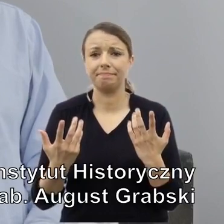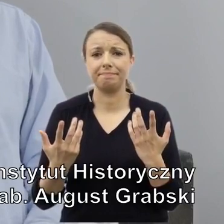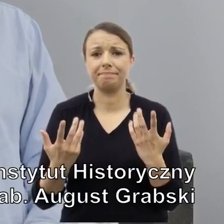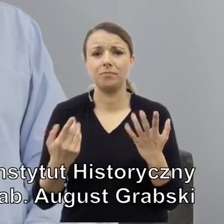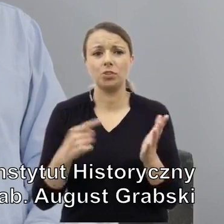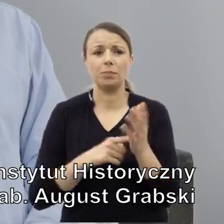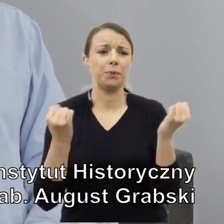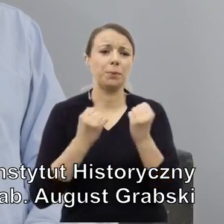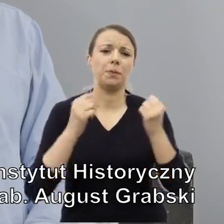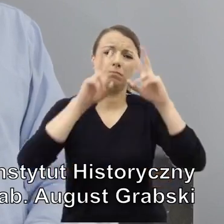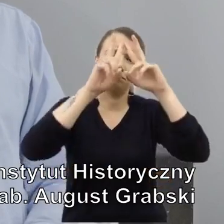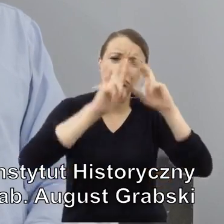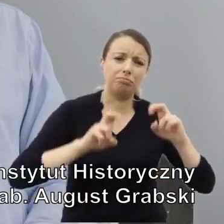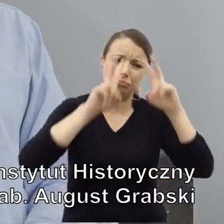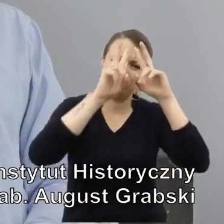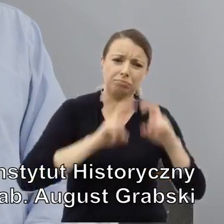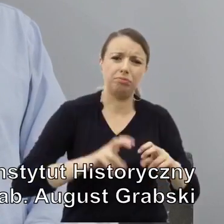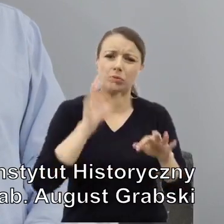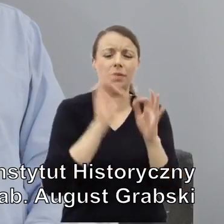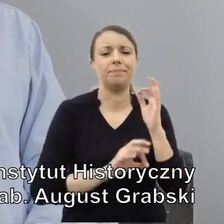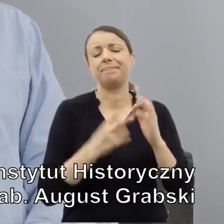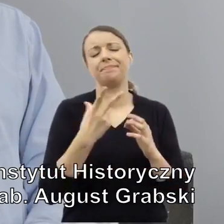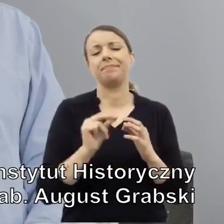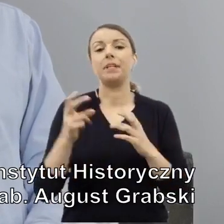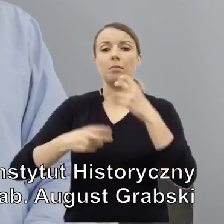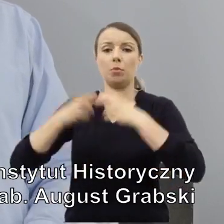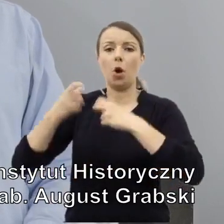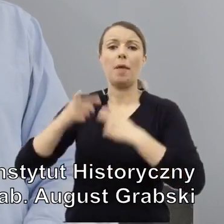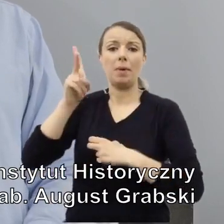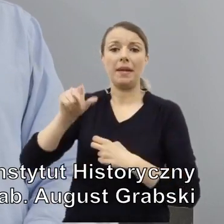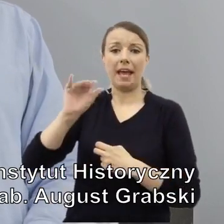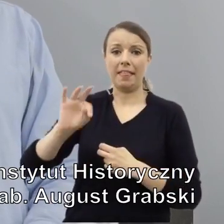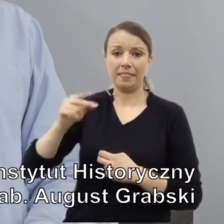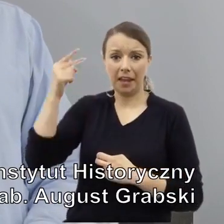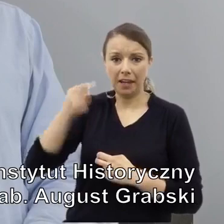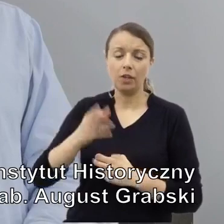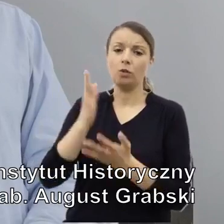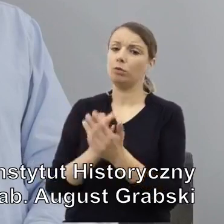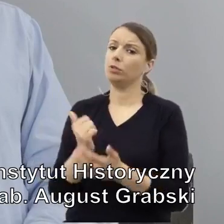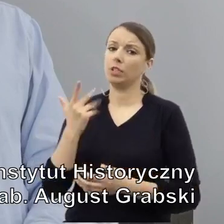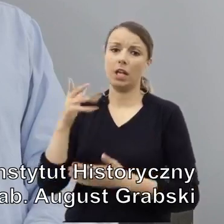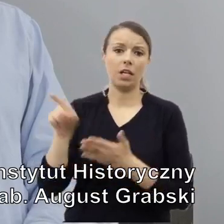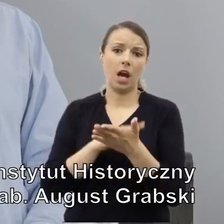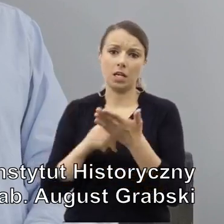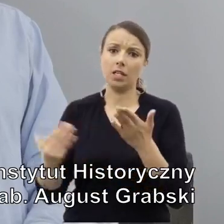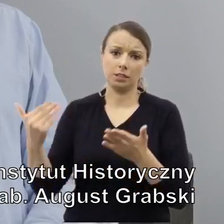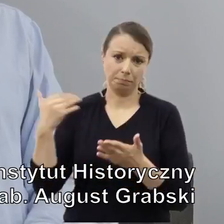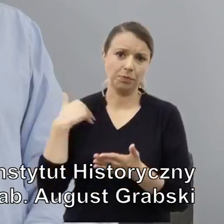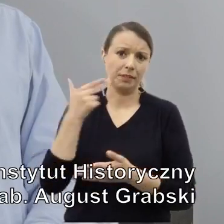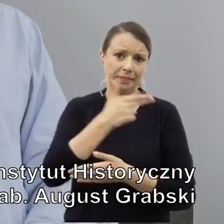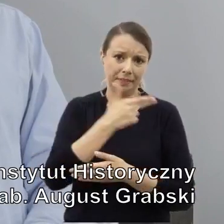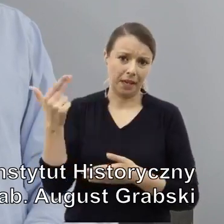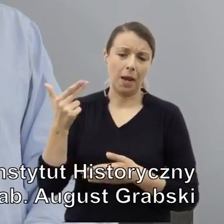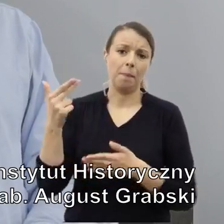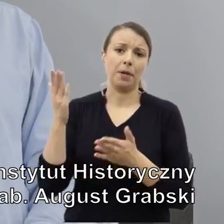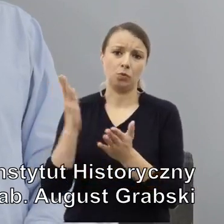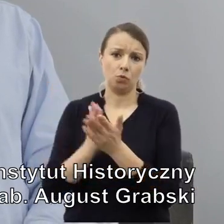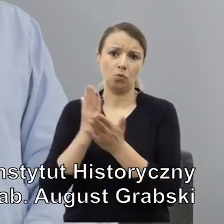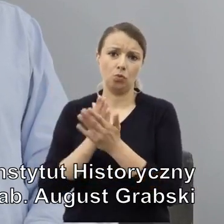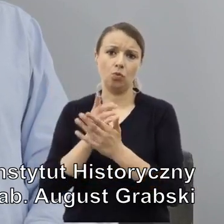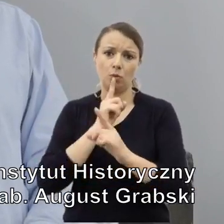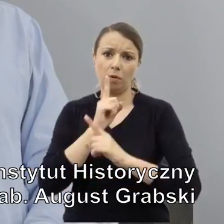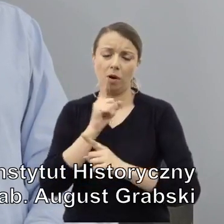większej uwagi. Tak naprawdę ta problematyka katyńska pojawiła się kilkakrotnie w czasie w czasie posiedzeń